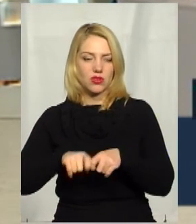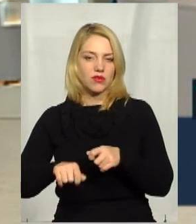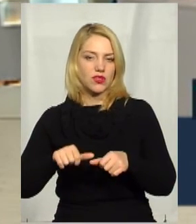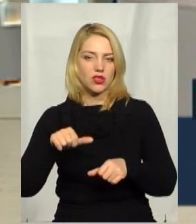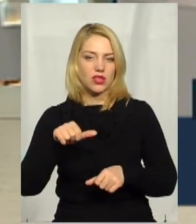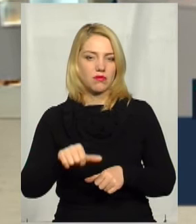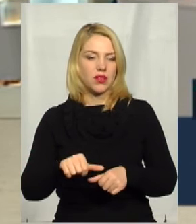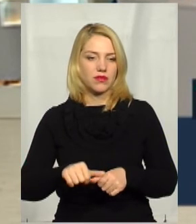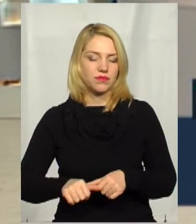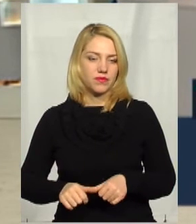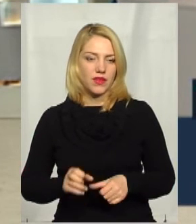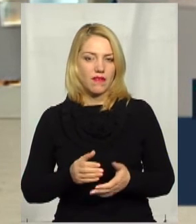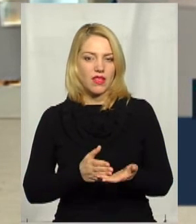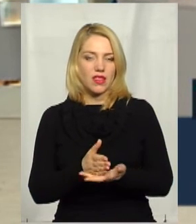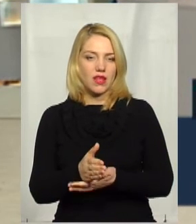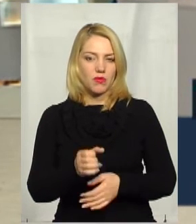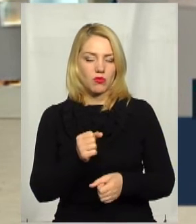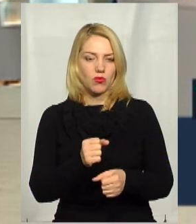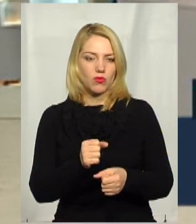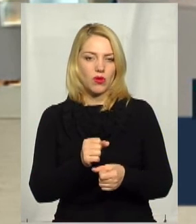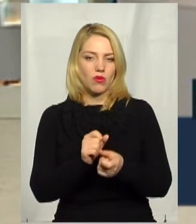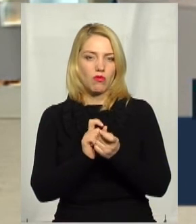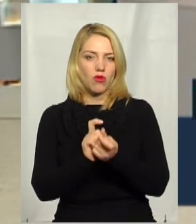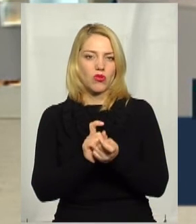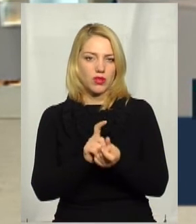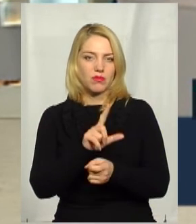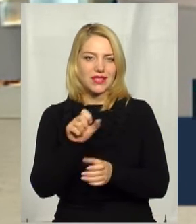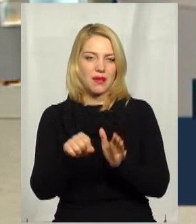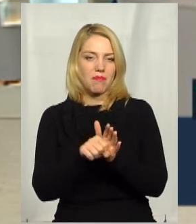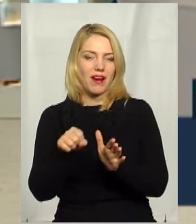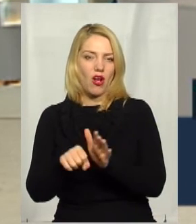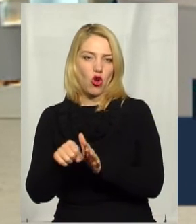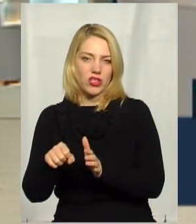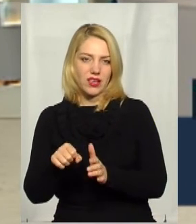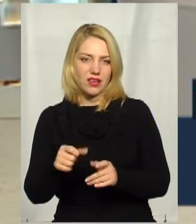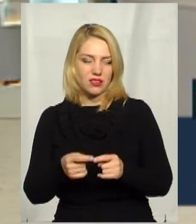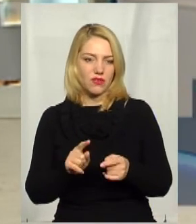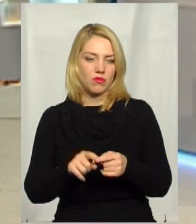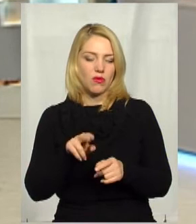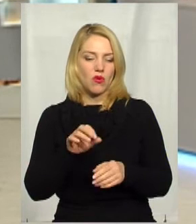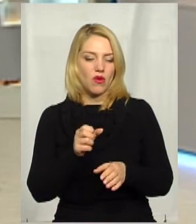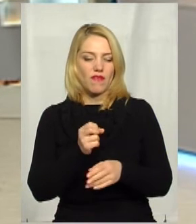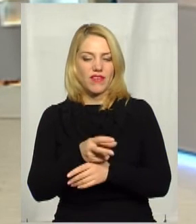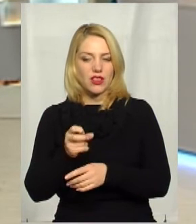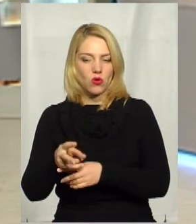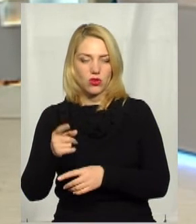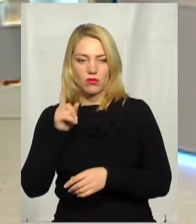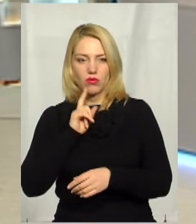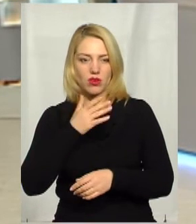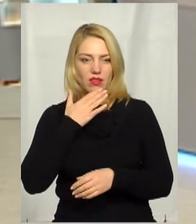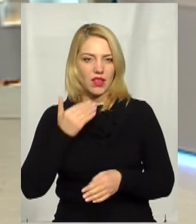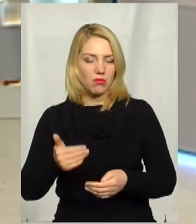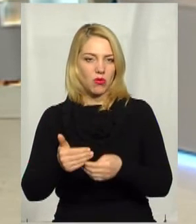в напрямку боротьби з браконьєрством більший, скажімо, напрямок. Тобто, по відходах зараз вони поки нам не